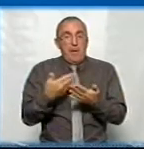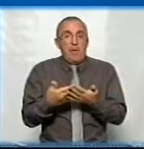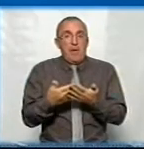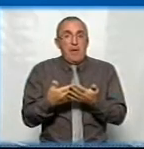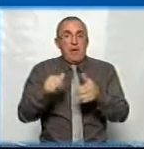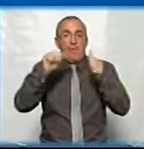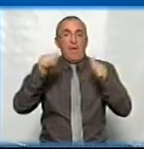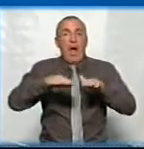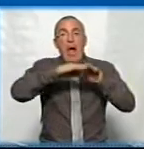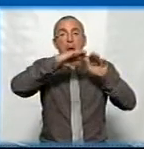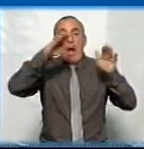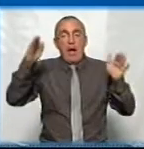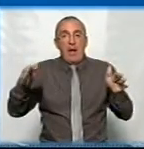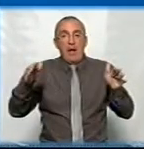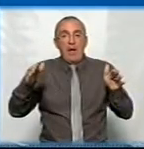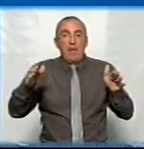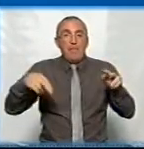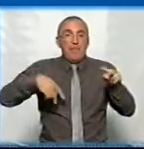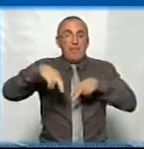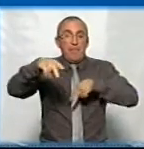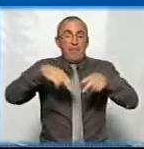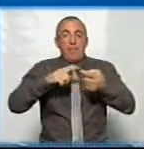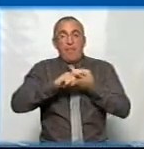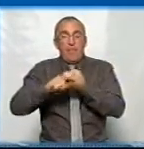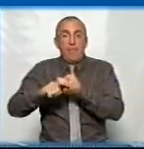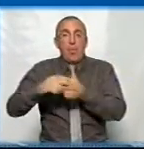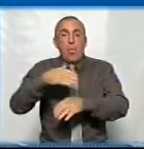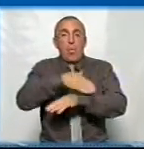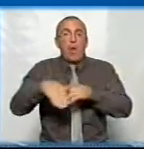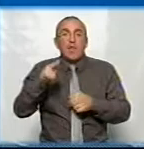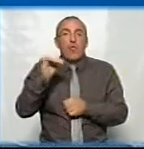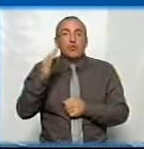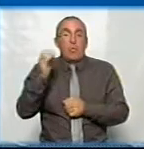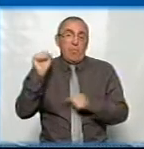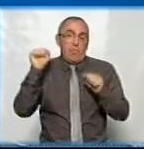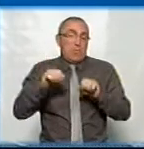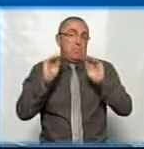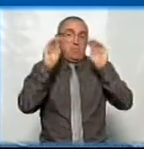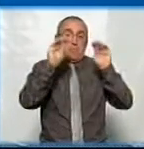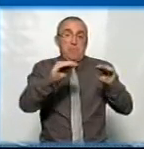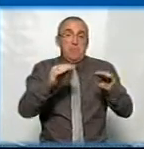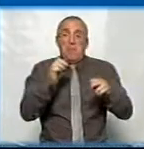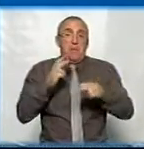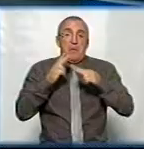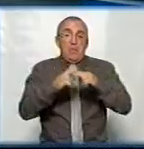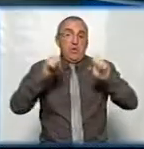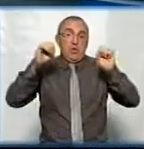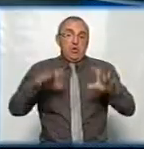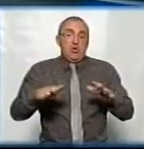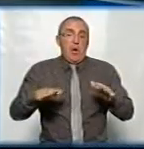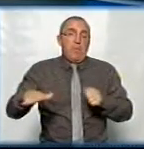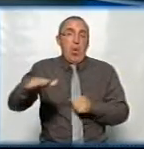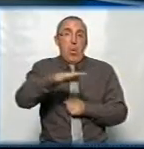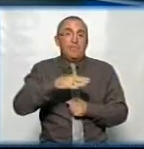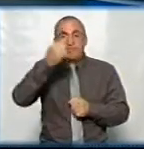в виде арки, якраз на діагональній пешеходній зв'язі в цьому направліні вулиці Дворцова. Вполне можна поставити, це не препятствує рішенню площаді.